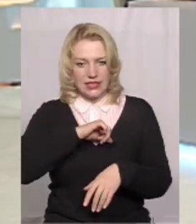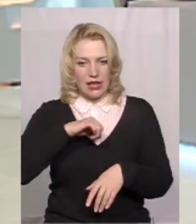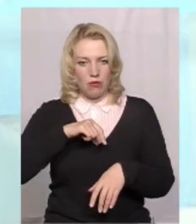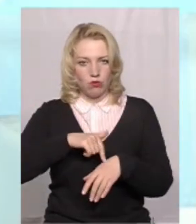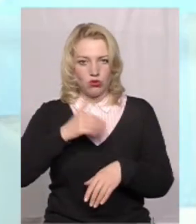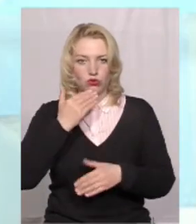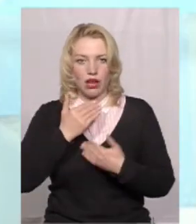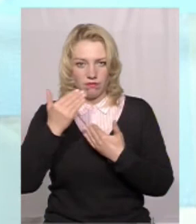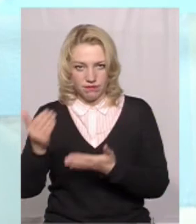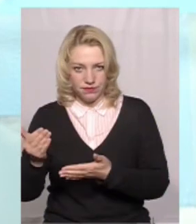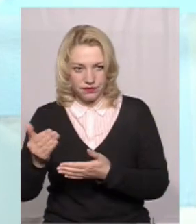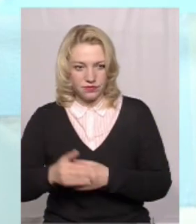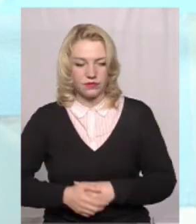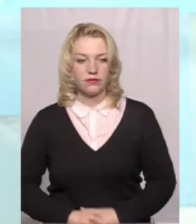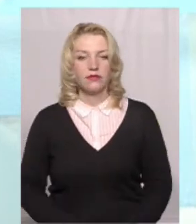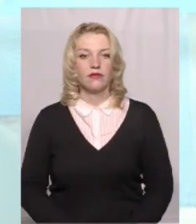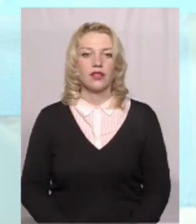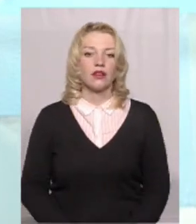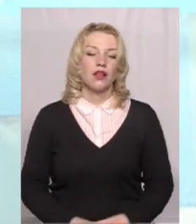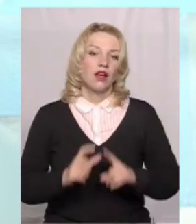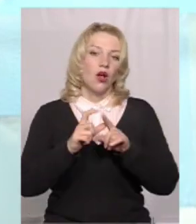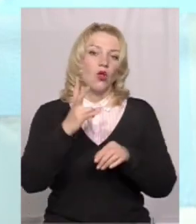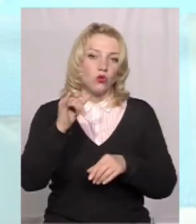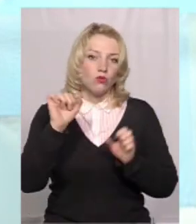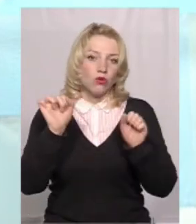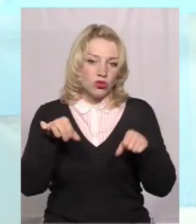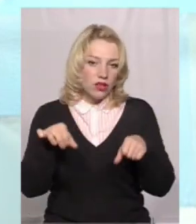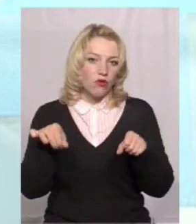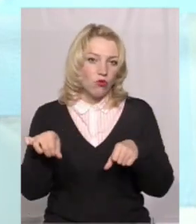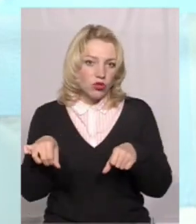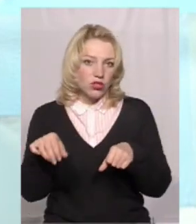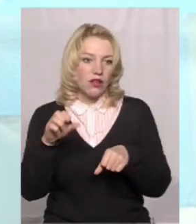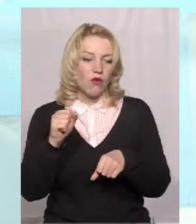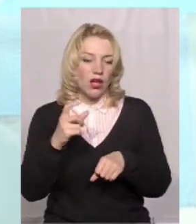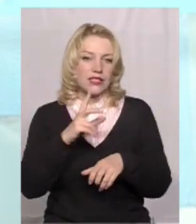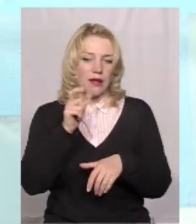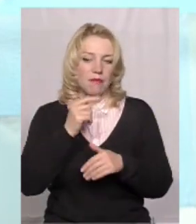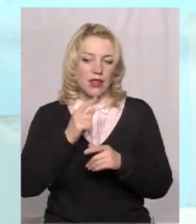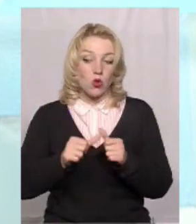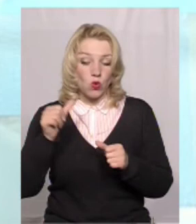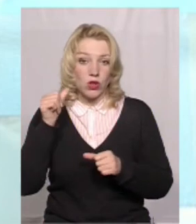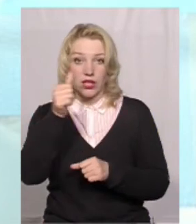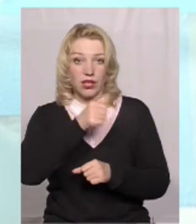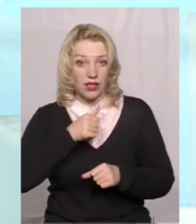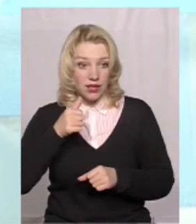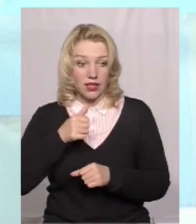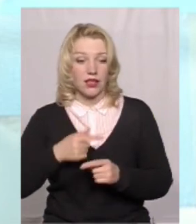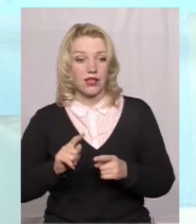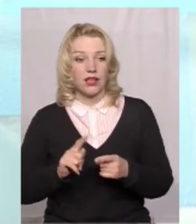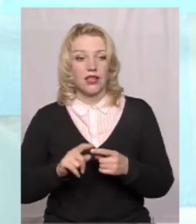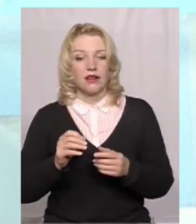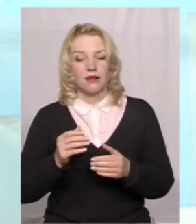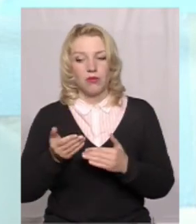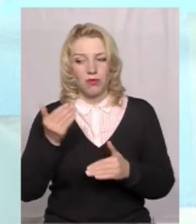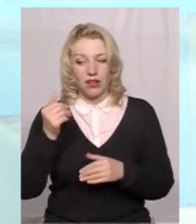Але це треба доводити. Можливо, але за минулий рік і в цьому році, і в попередні